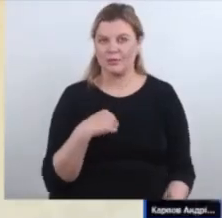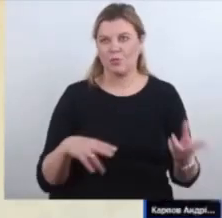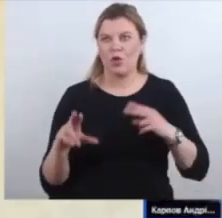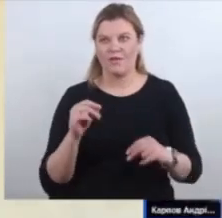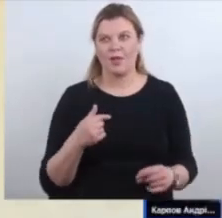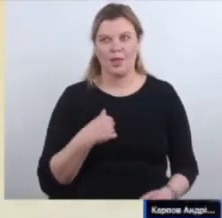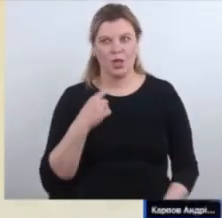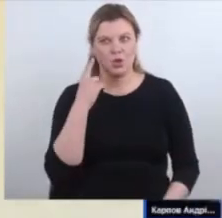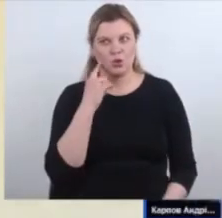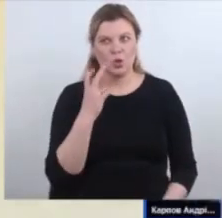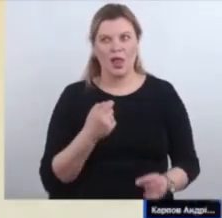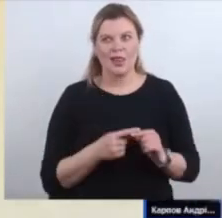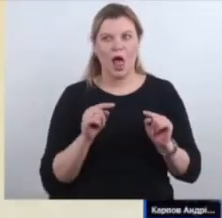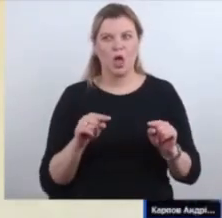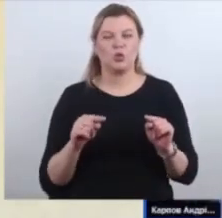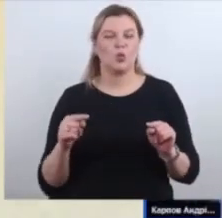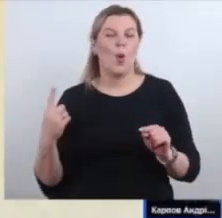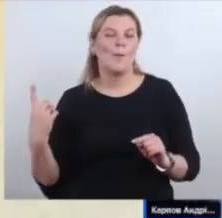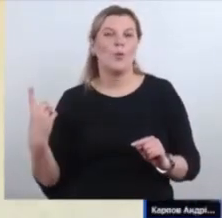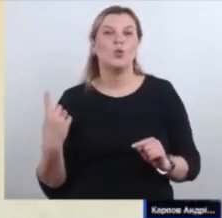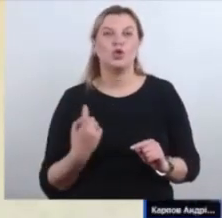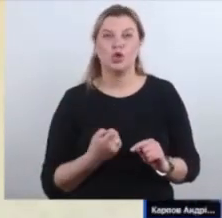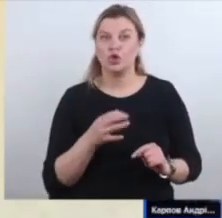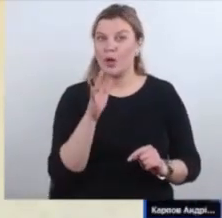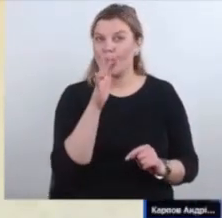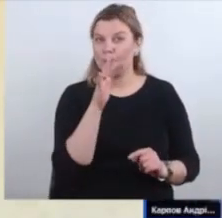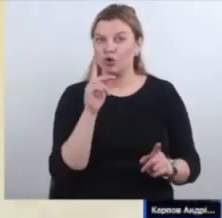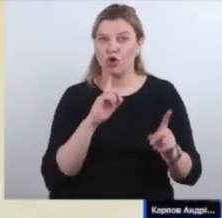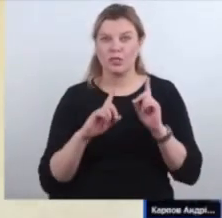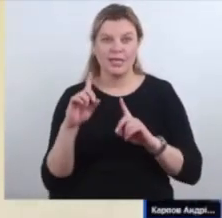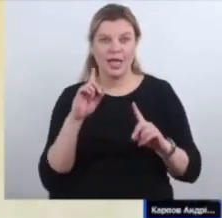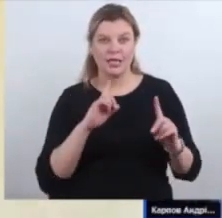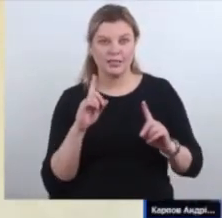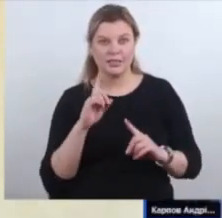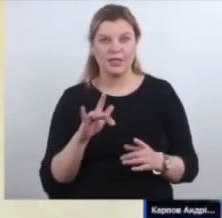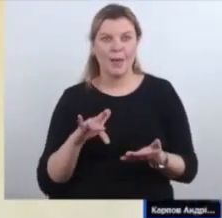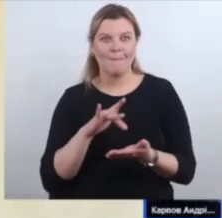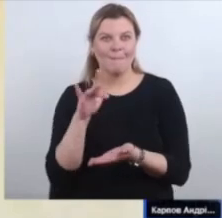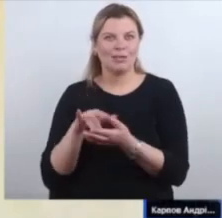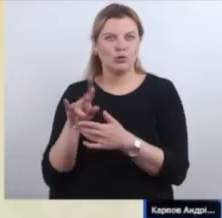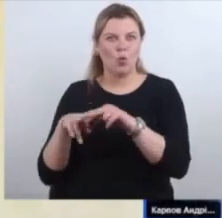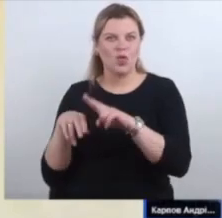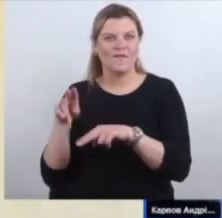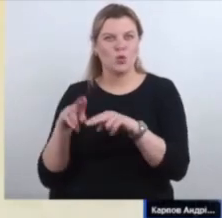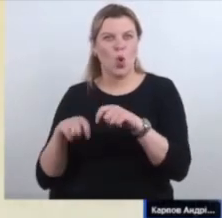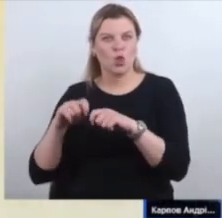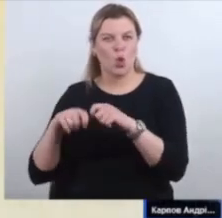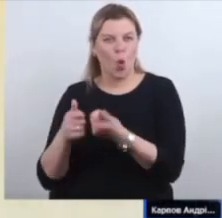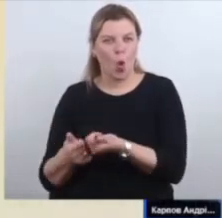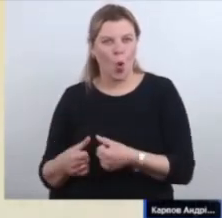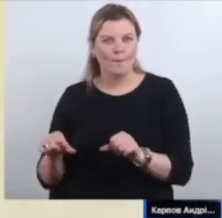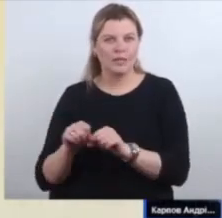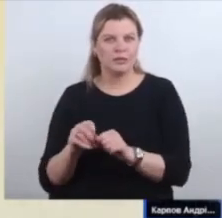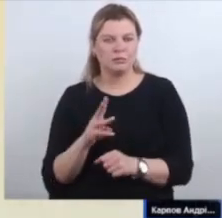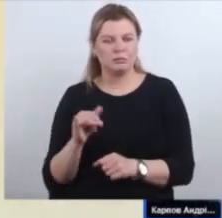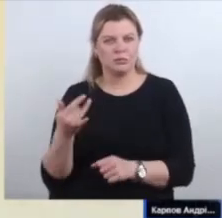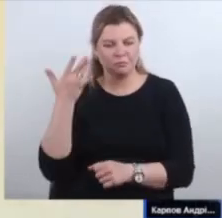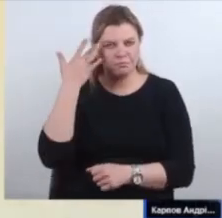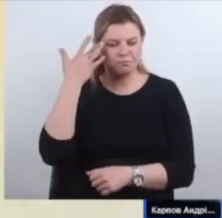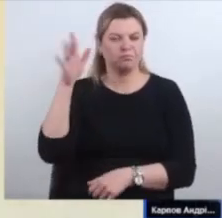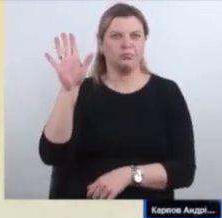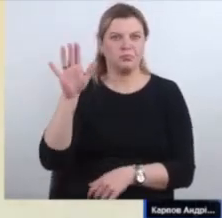На цьому тижні під час засідання містобудівної комісії ми випадково